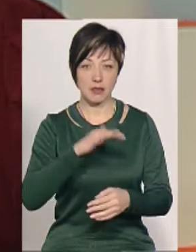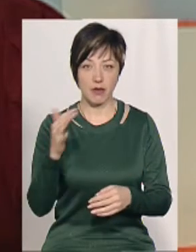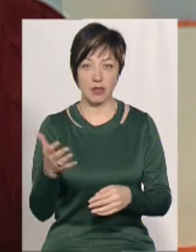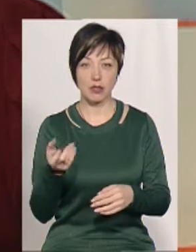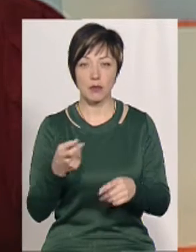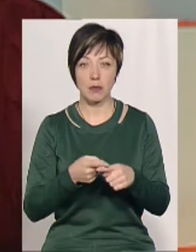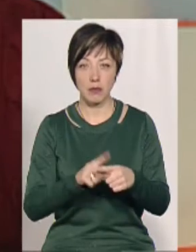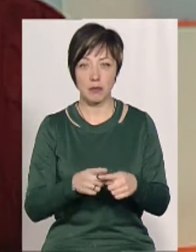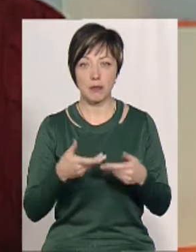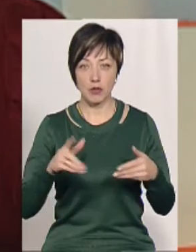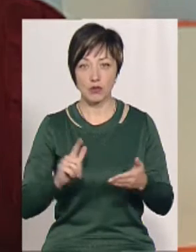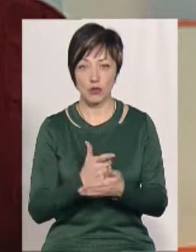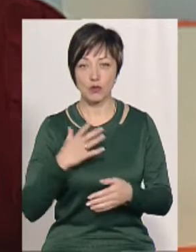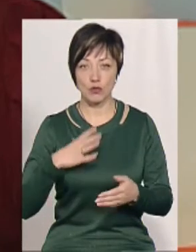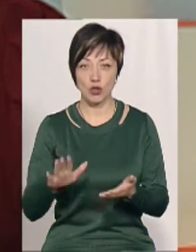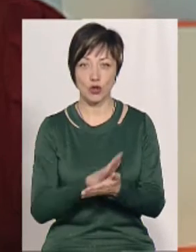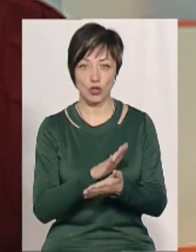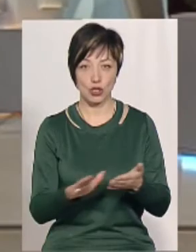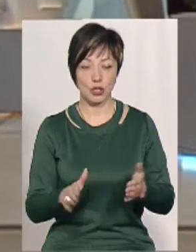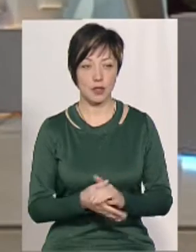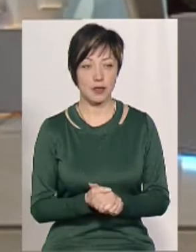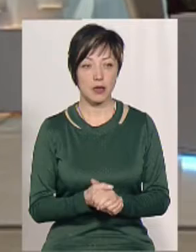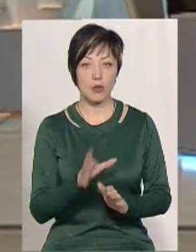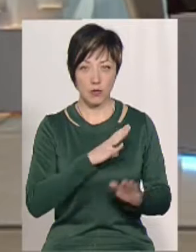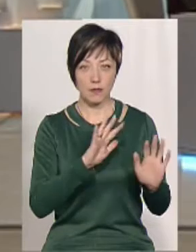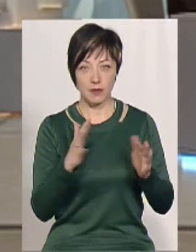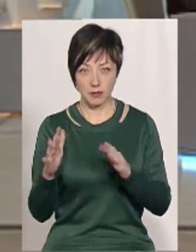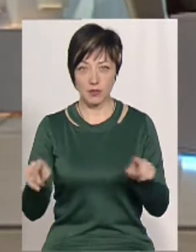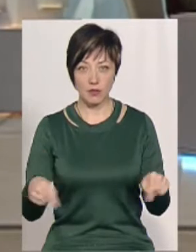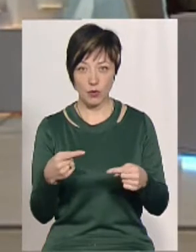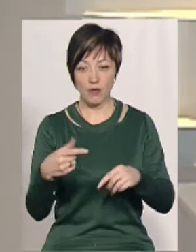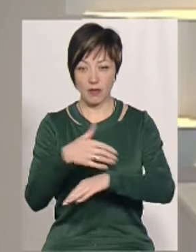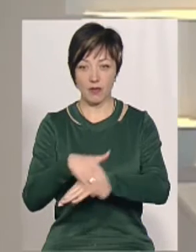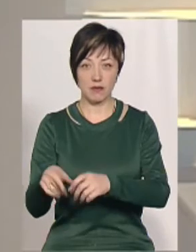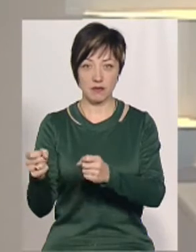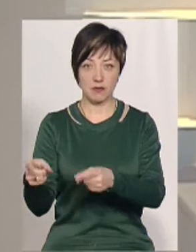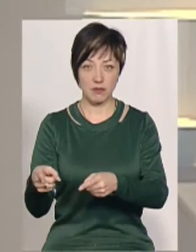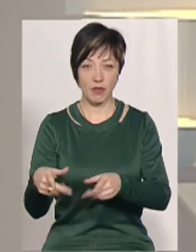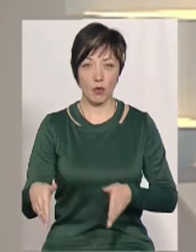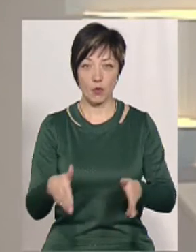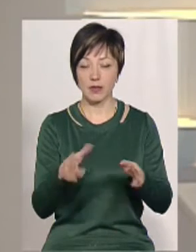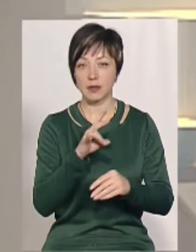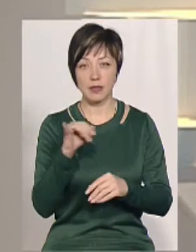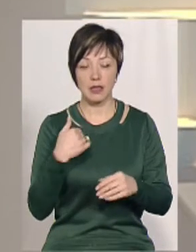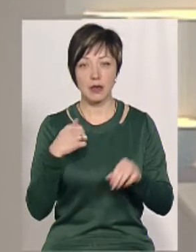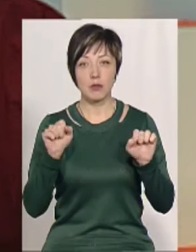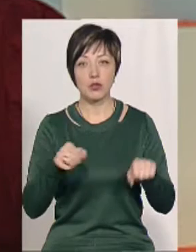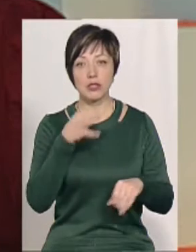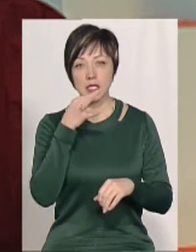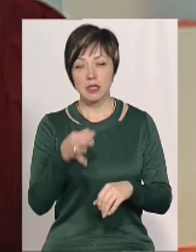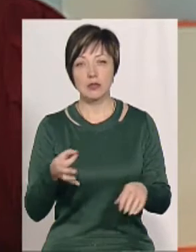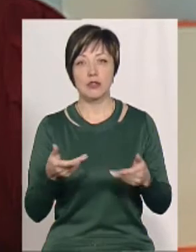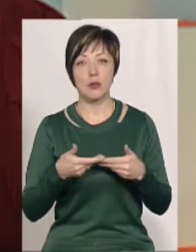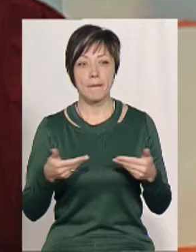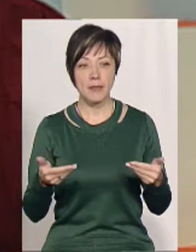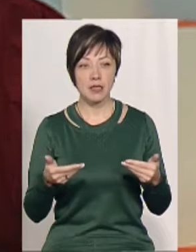сміттєзвалище, якими ми знову змушені будемо прибирати. А були прецеденти, створювали десь несанкціоновані? Ні, я можу сказати,